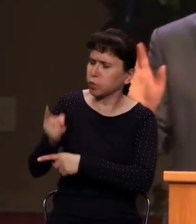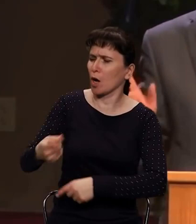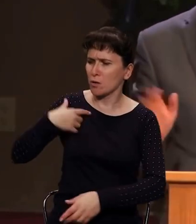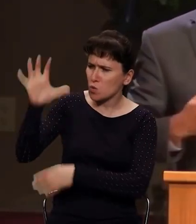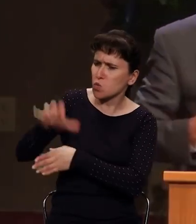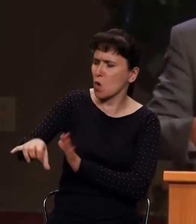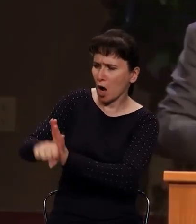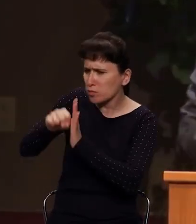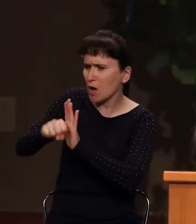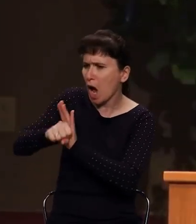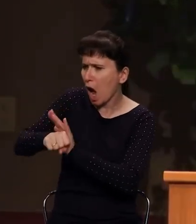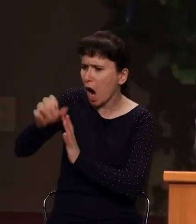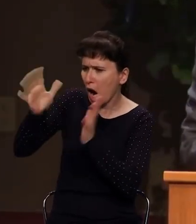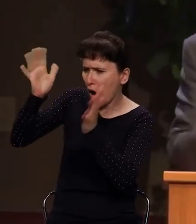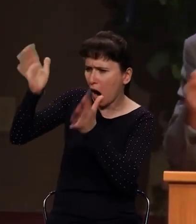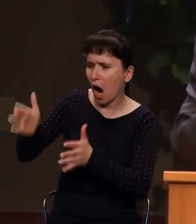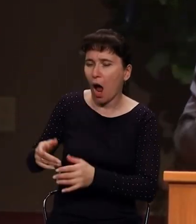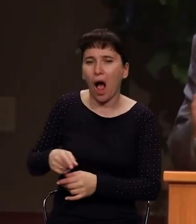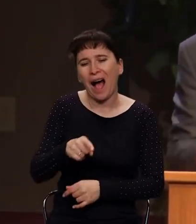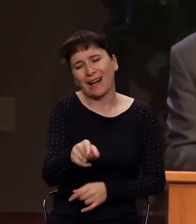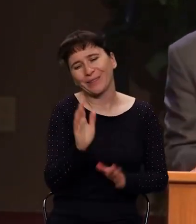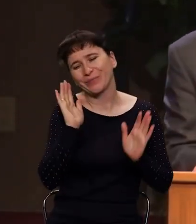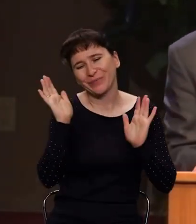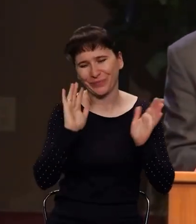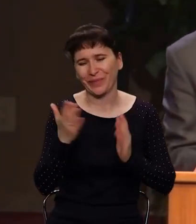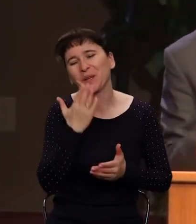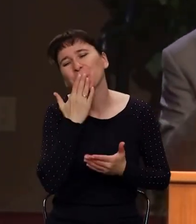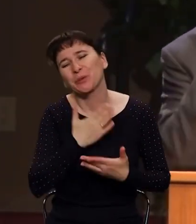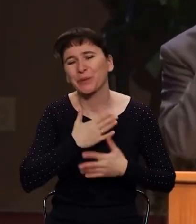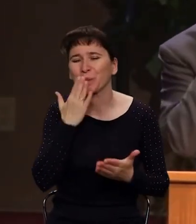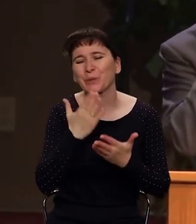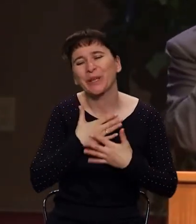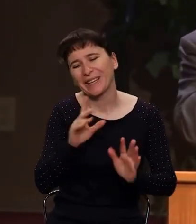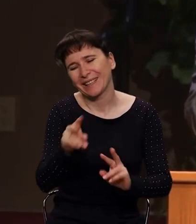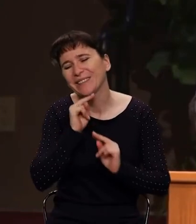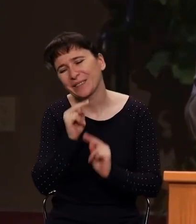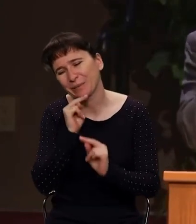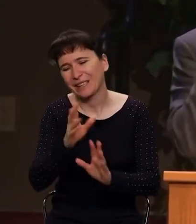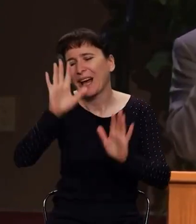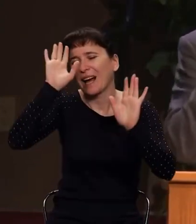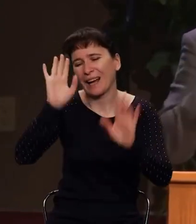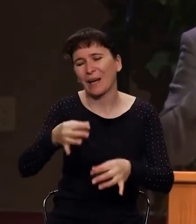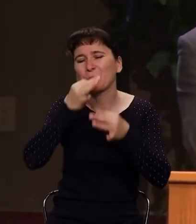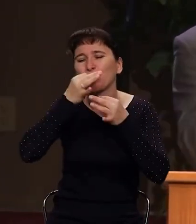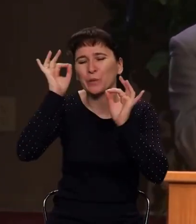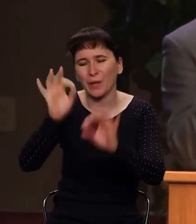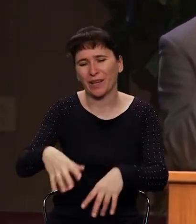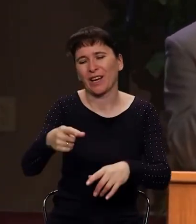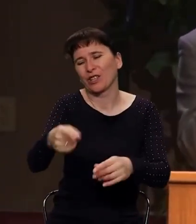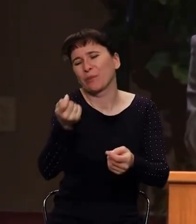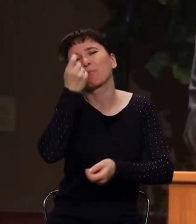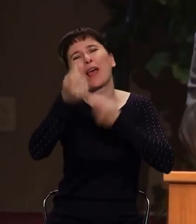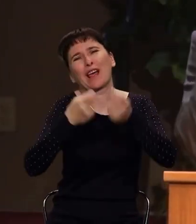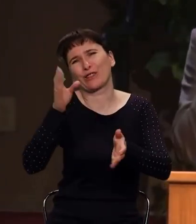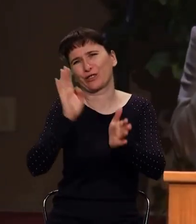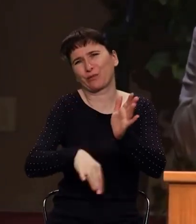потому что я где-то там Петю больше немножко люблю, нежели Ваню. Иногда бывает, друзья, что причиной попустительства